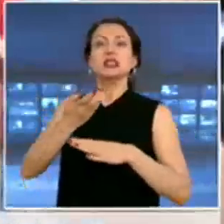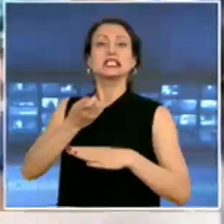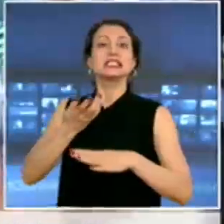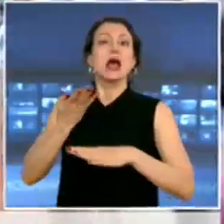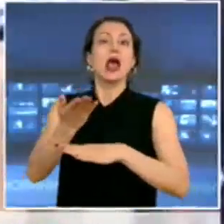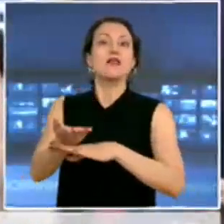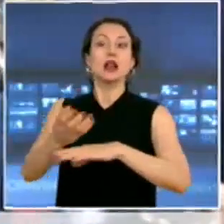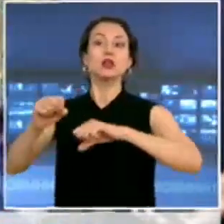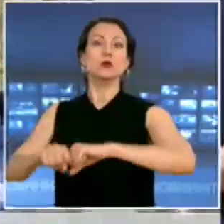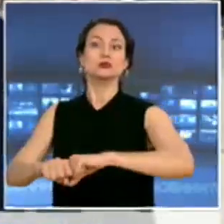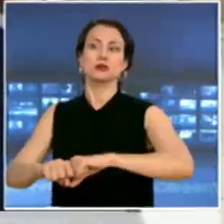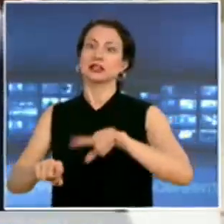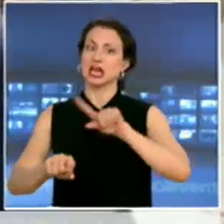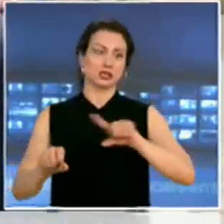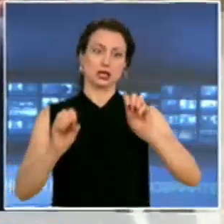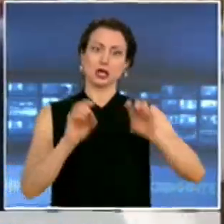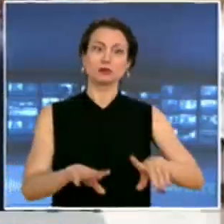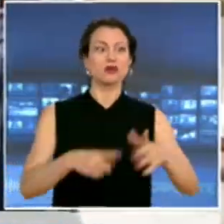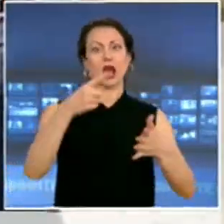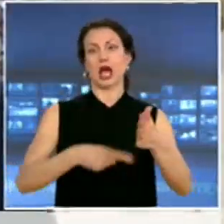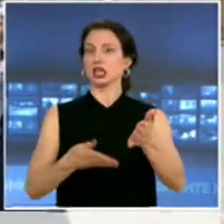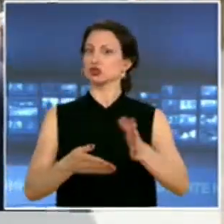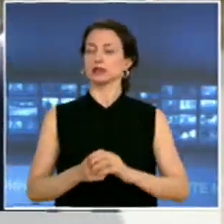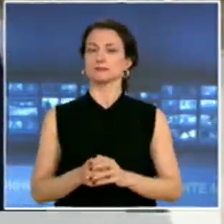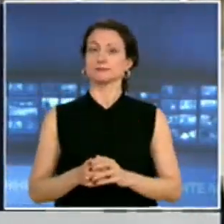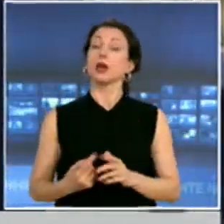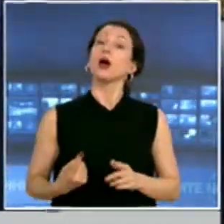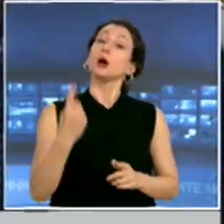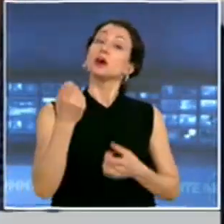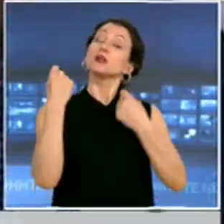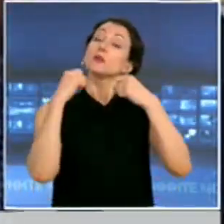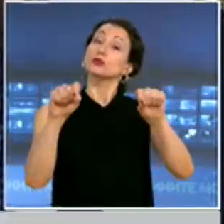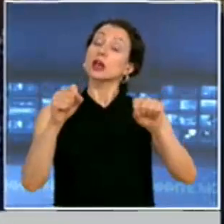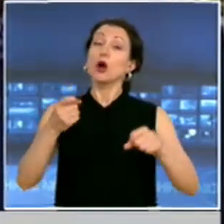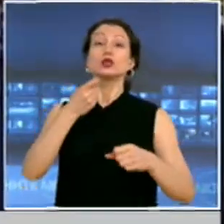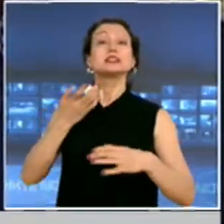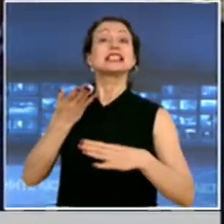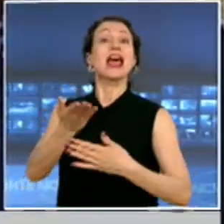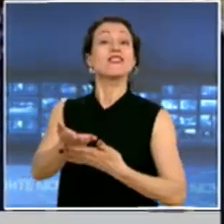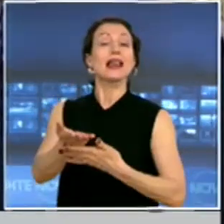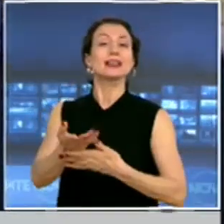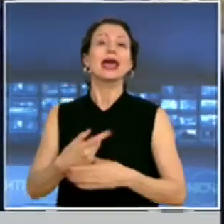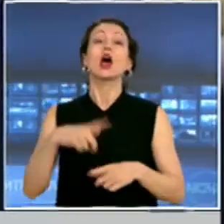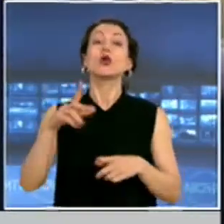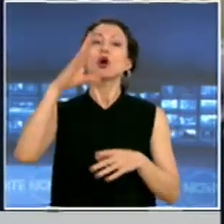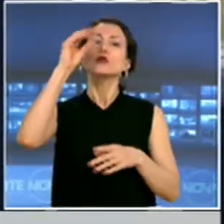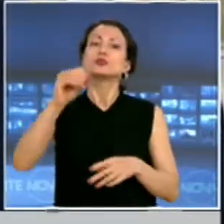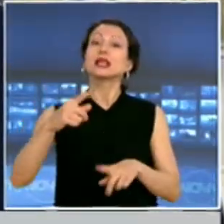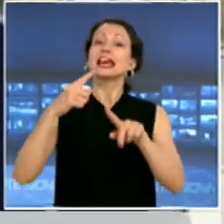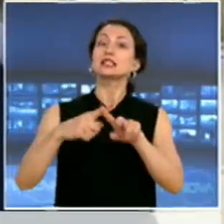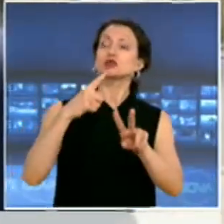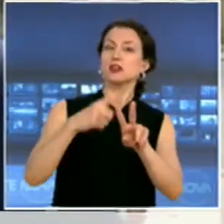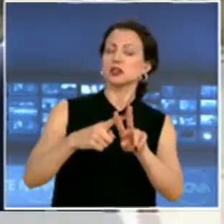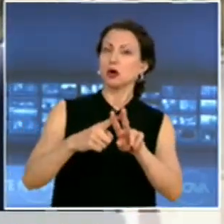недопускането им е грешка. Първият протест, който беше заявен от господин Христо Иванов. След това в ОДН МВР и в